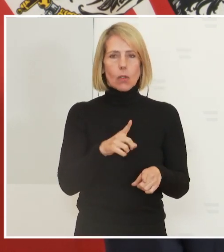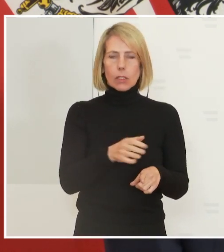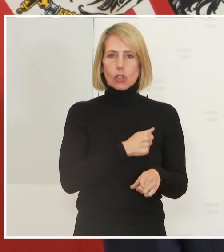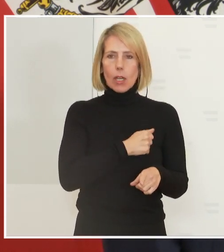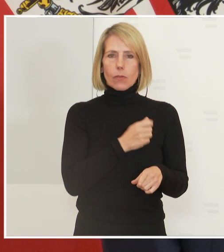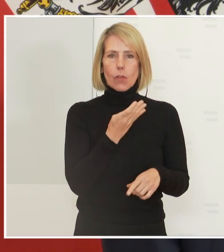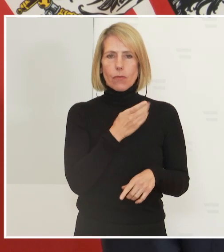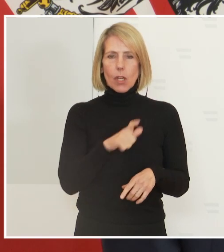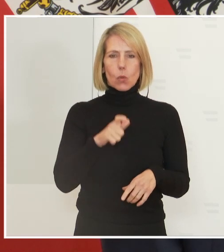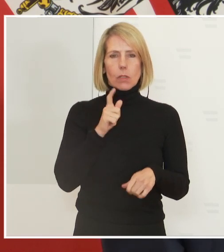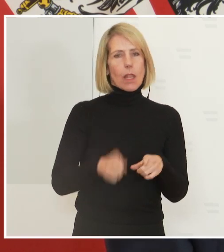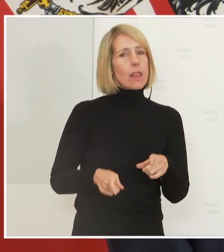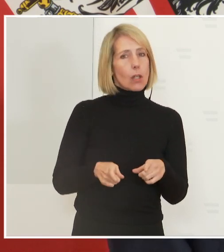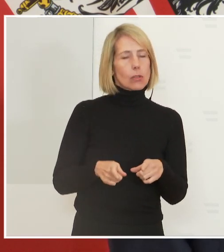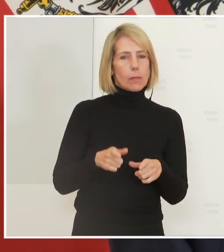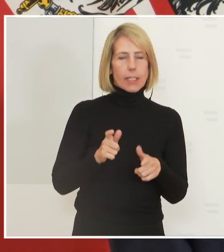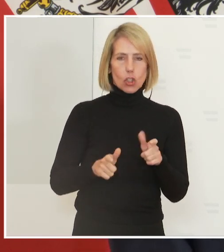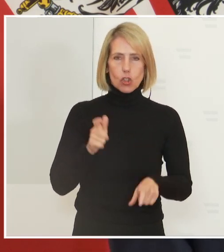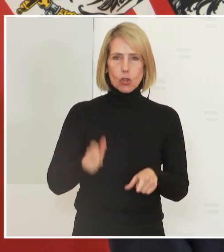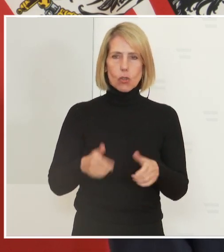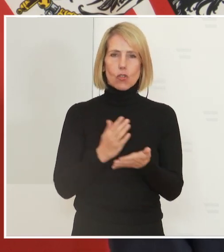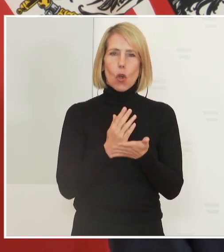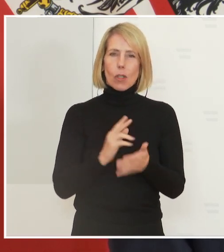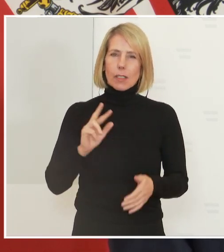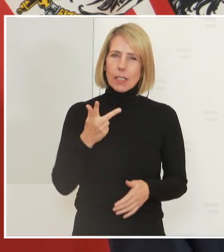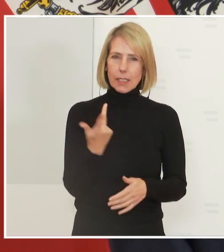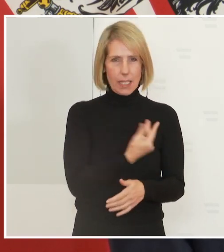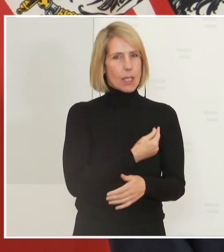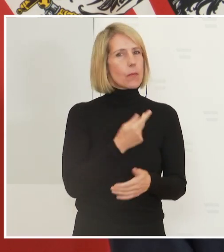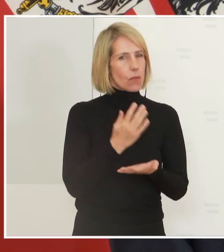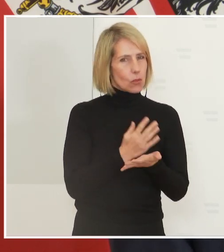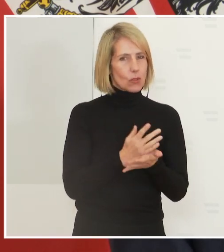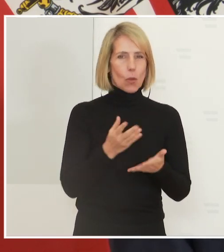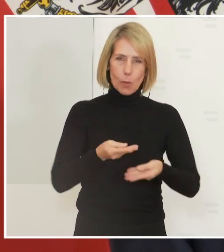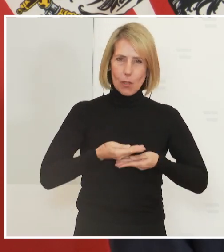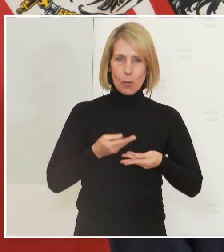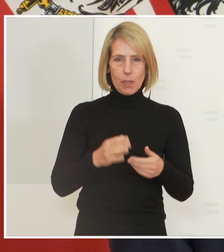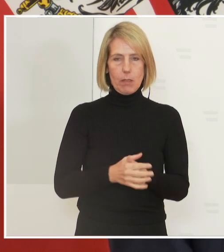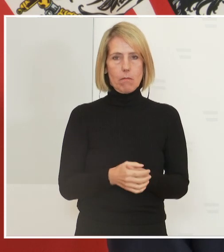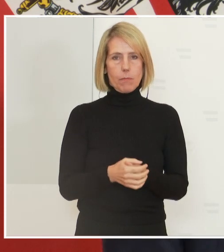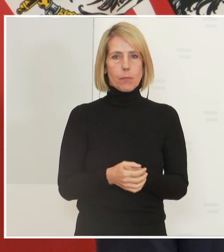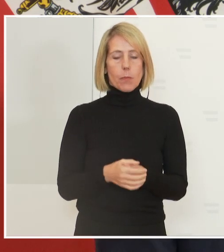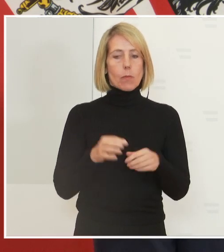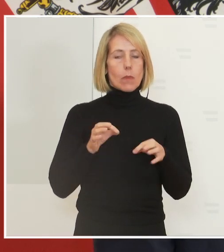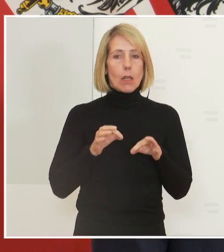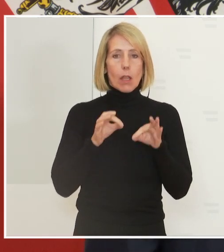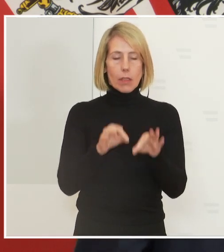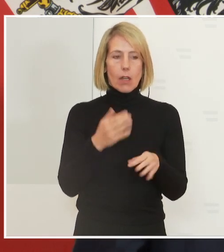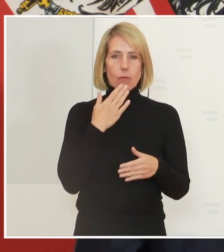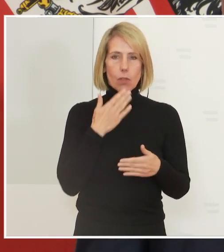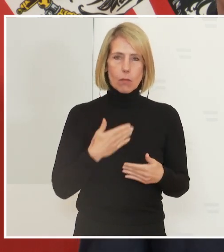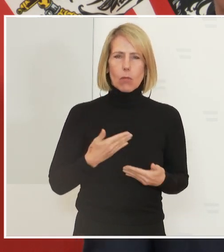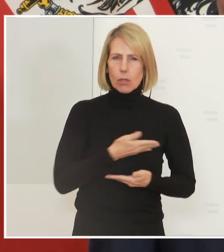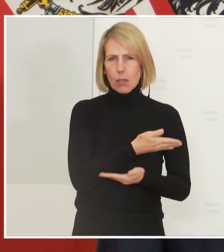knapp 400.000 Menschen in Österreich mit dem dritten Stich zu versorgen. Ich möchte mich dafür bei allen,